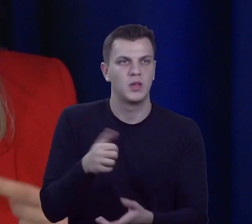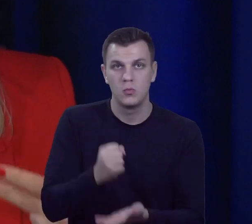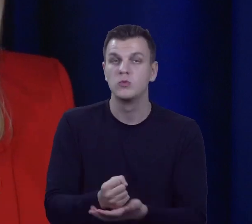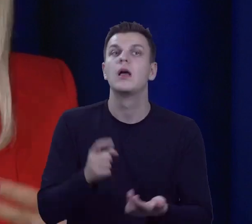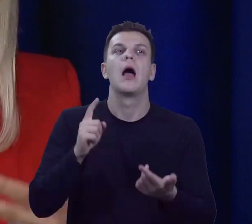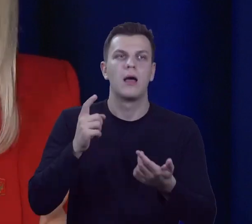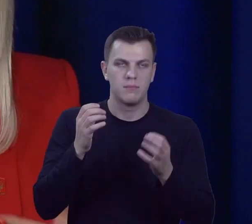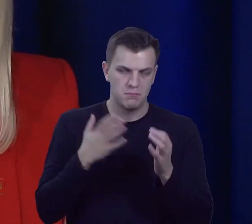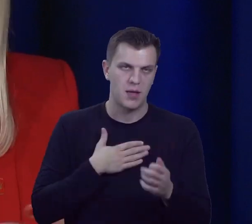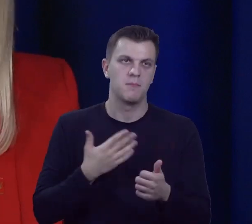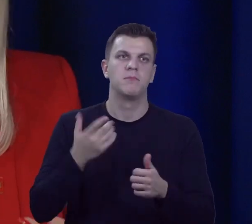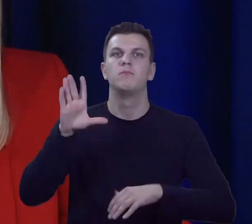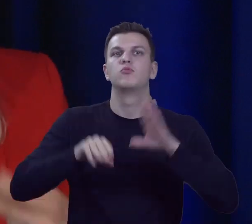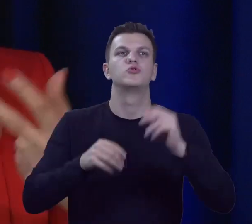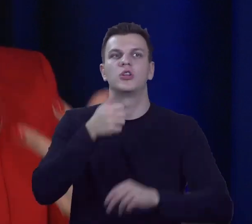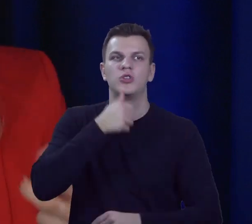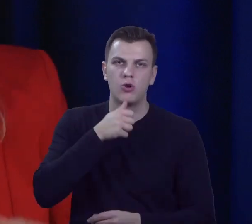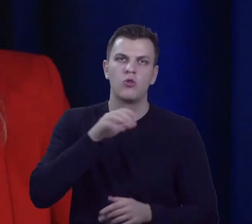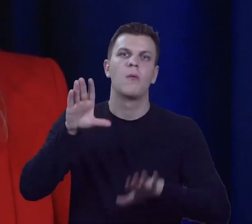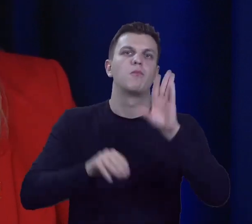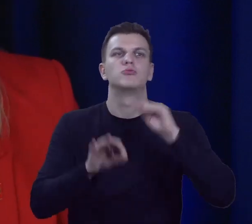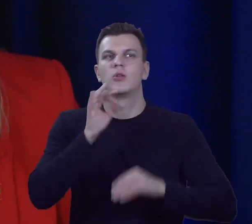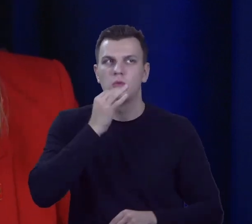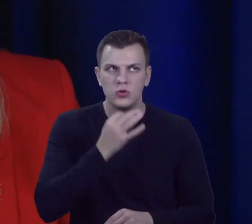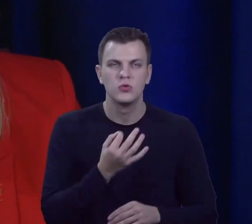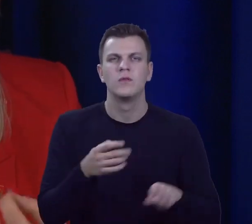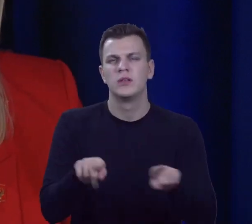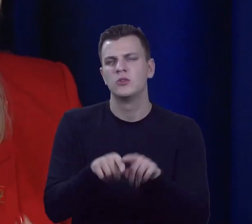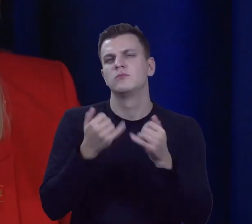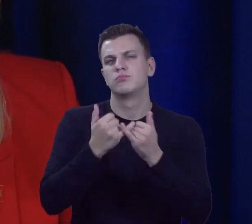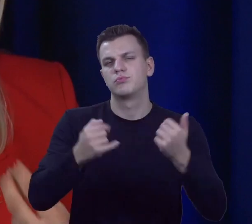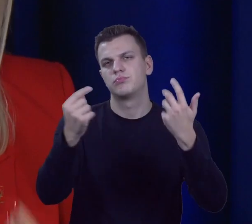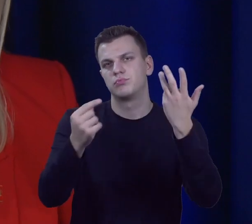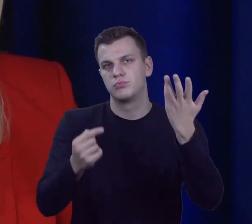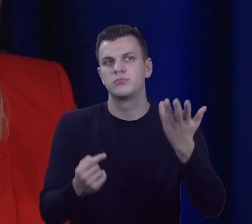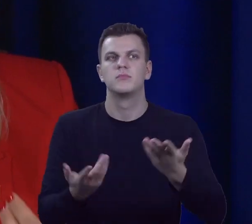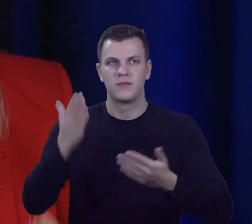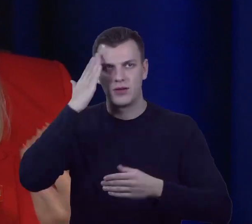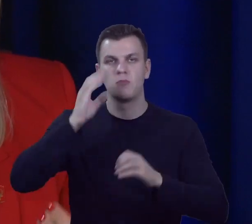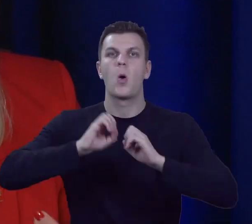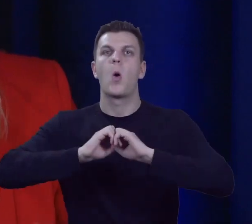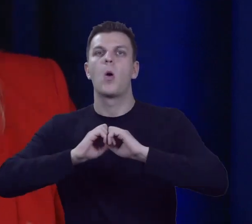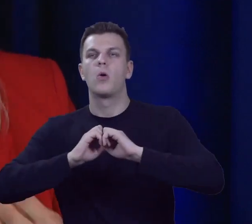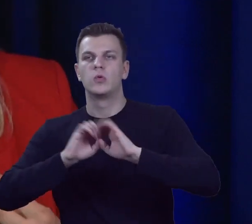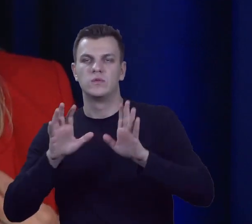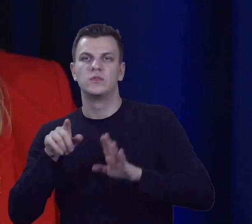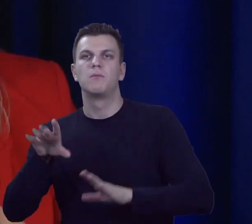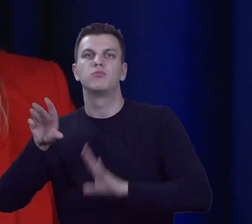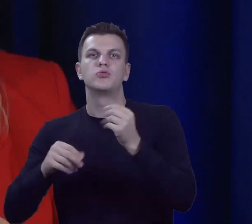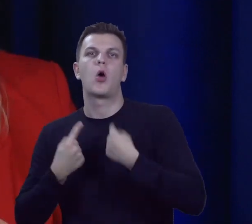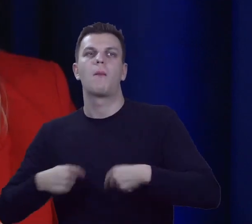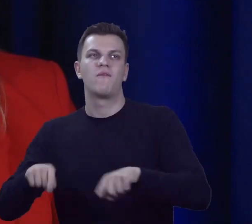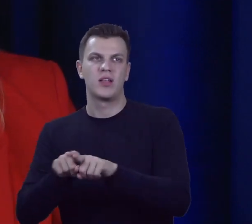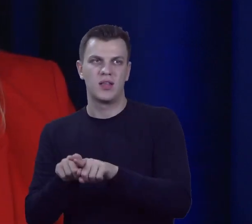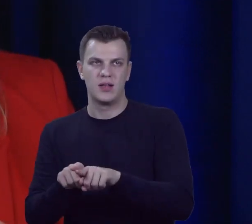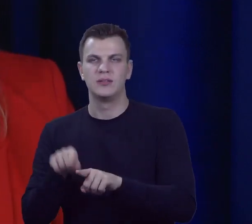budżet zielony, mnóstwo takich, tego typu, obrót samego budżetu obywatelskiego, obywatelskiego sensu stricte działań